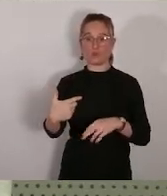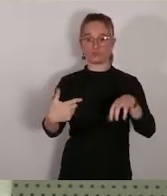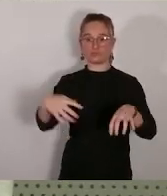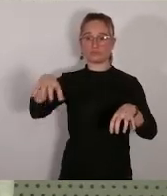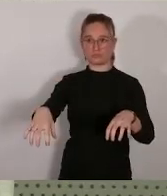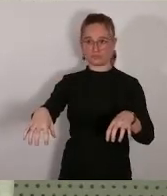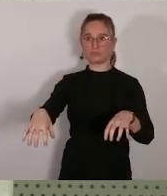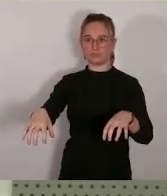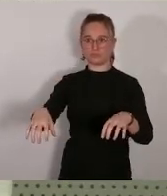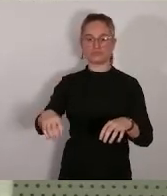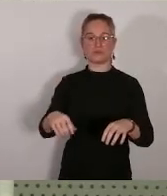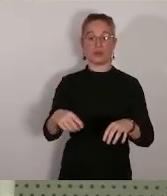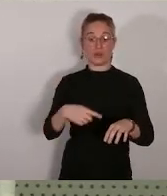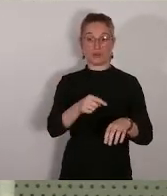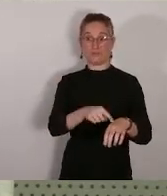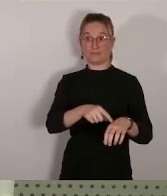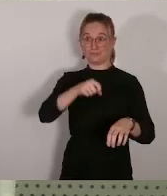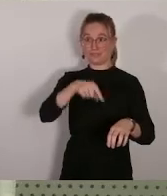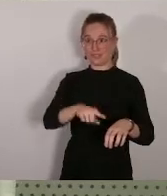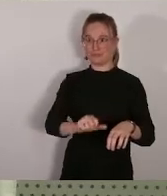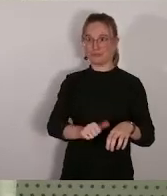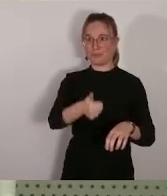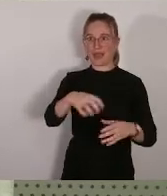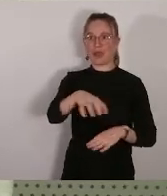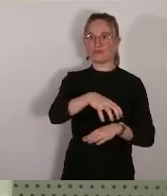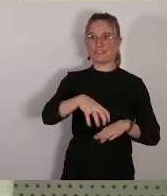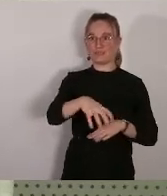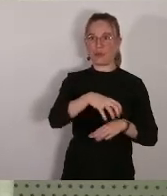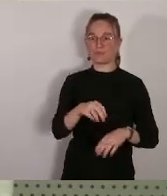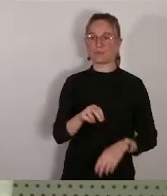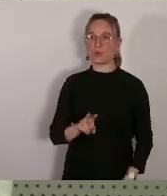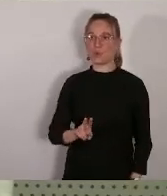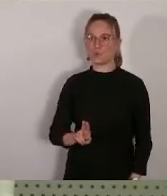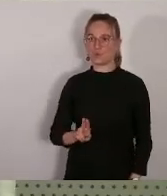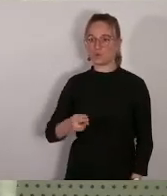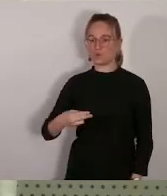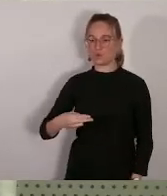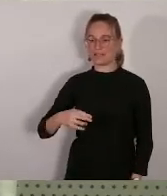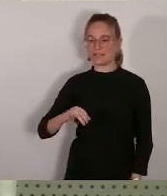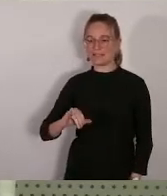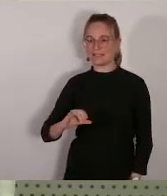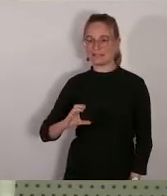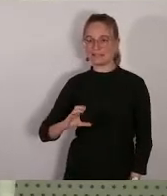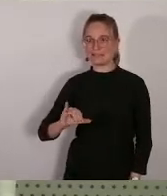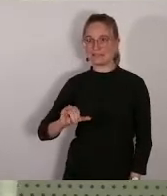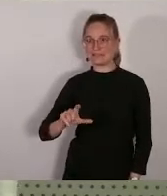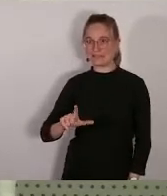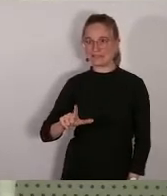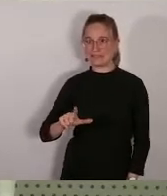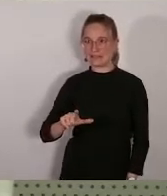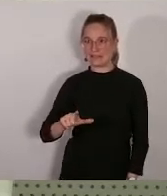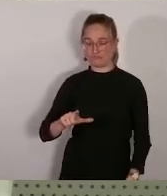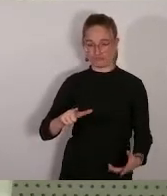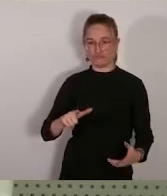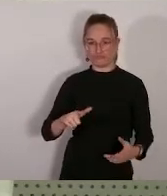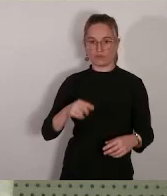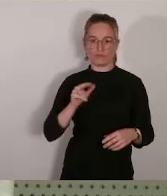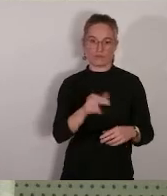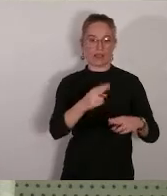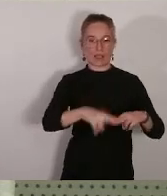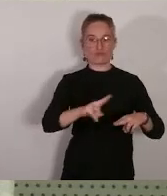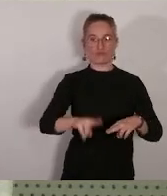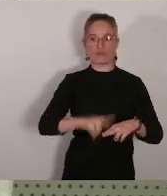et donc il s'agit effectivement d'unicile qui va rénover quatre logements donc PLAI donc très sociaux